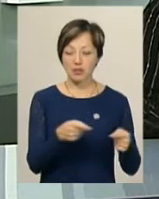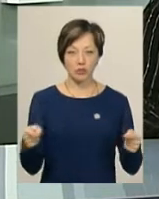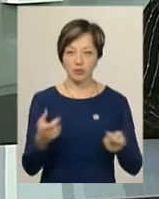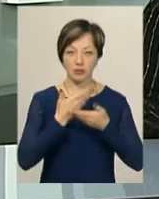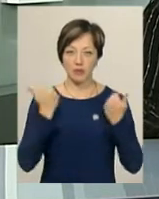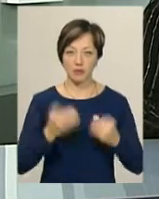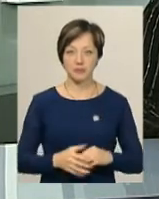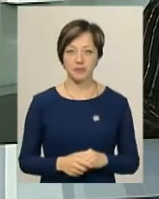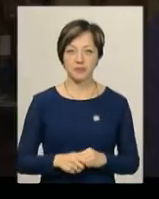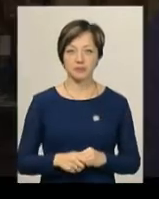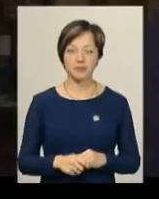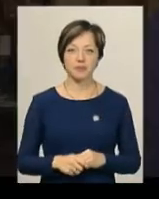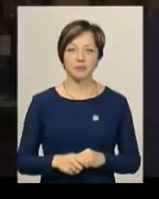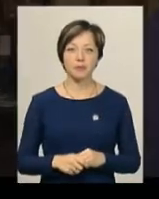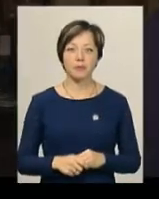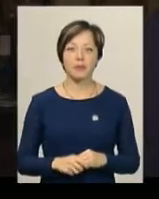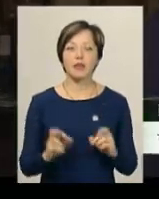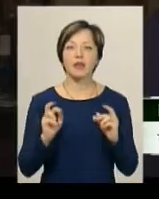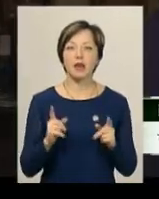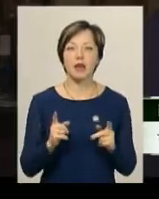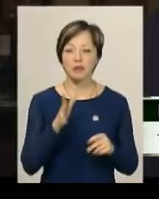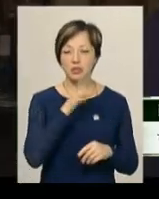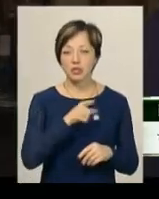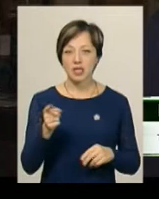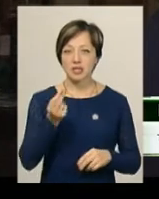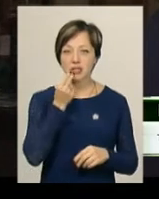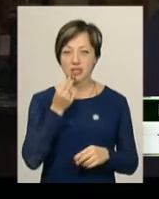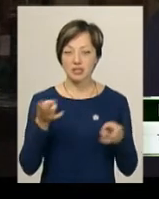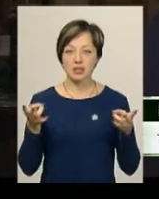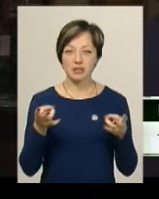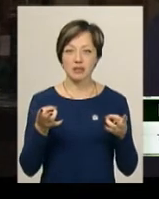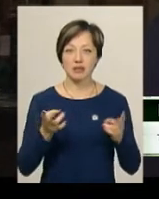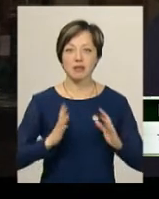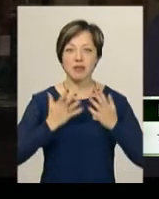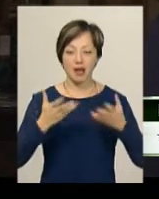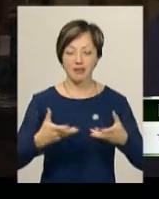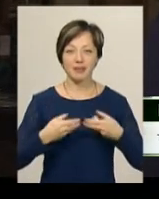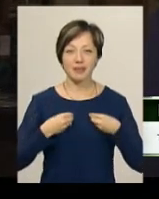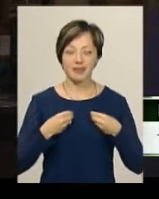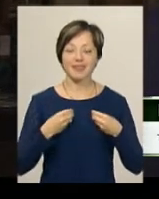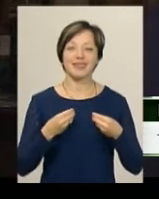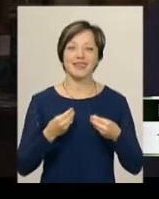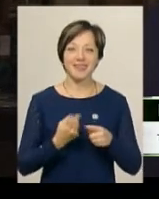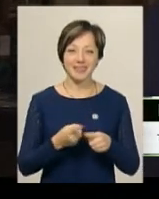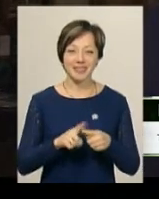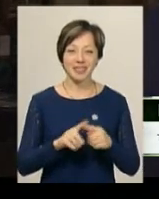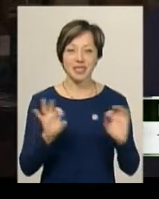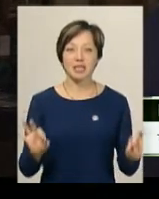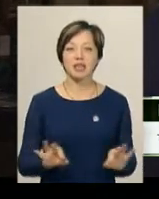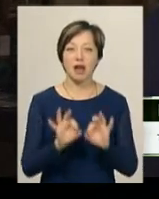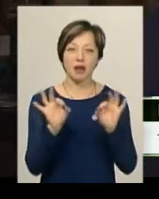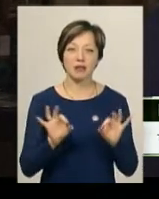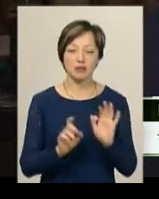не ставлять. Як під час їжі до тебе приходить наснага, натхнення. Ніяких